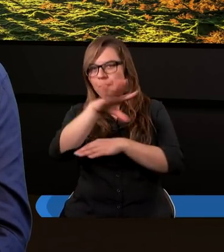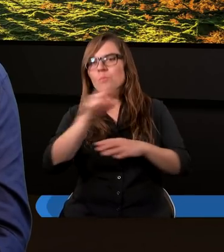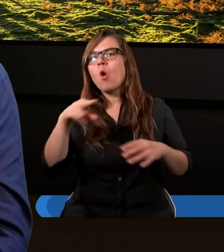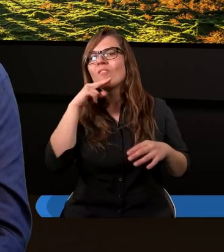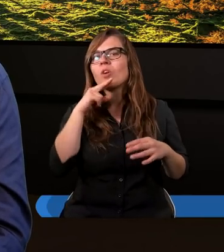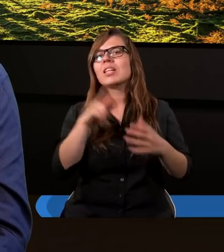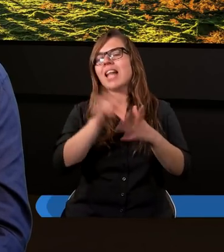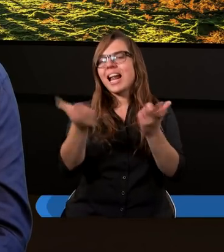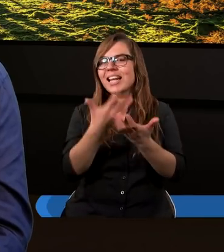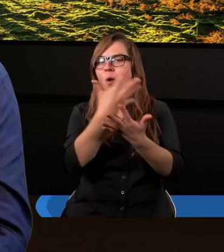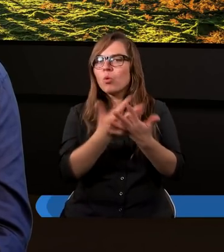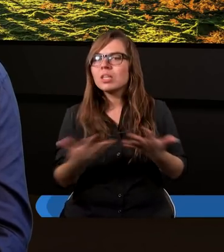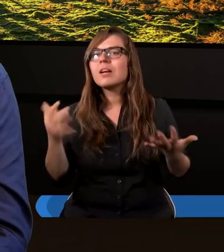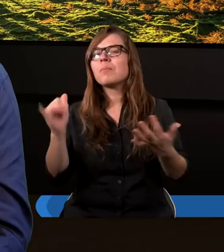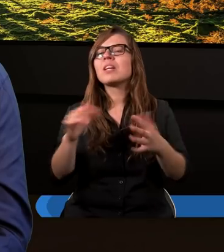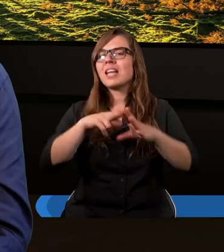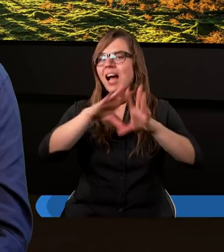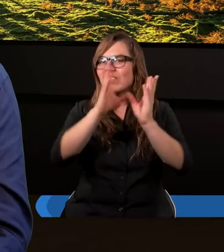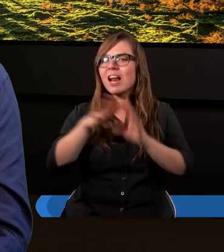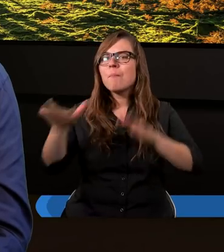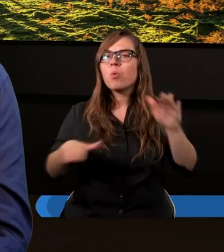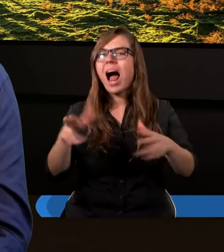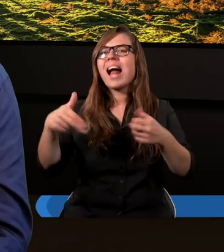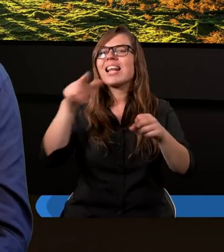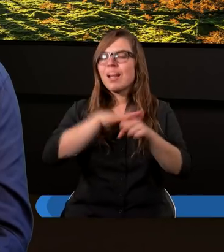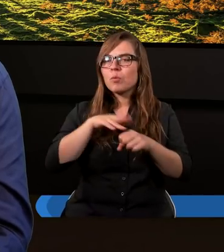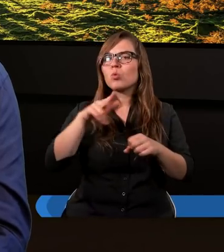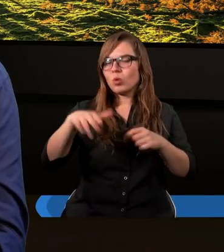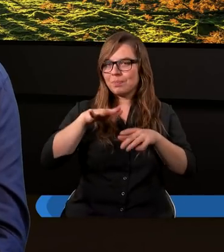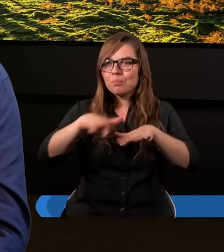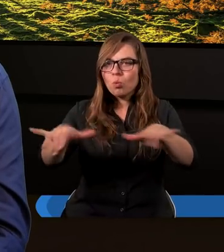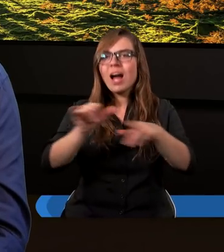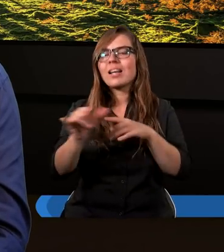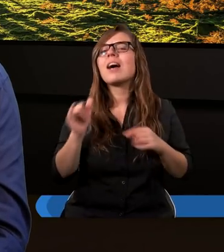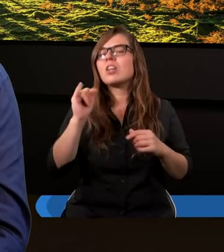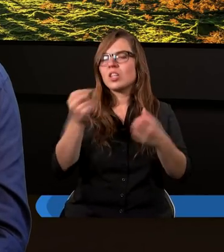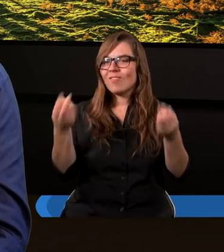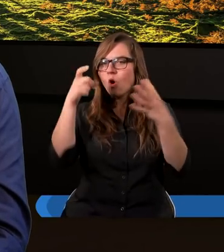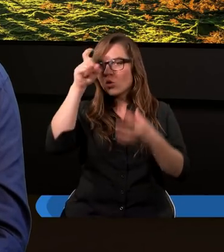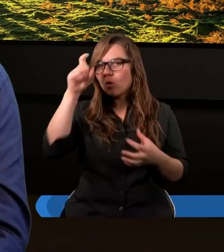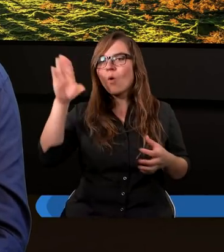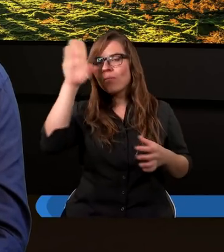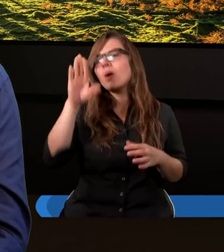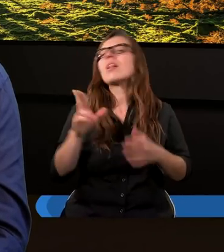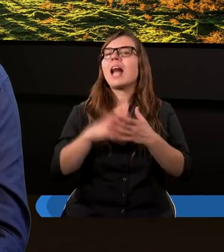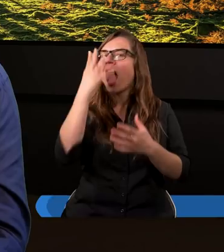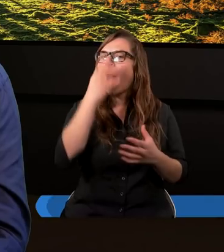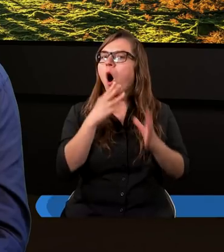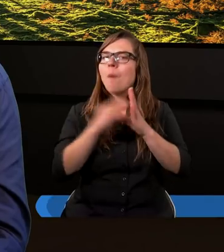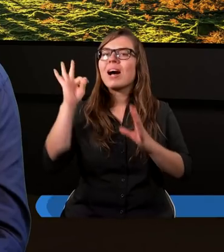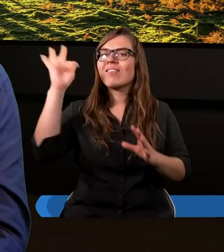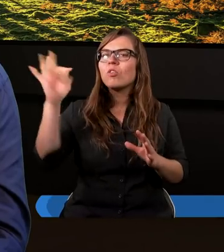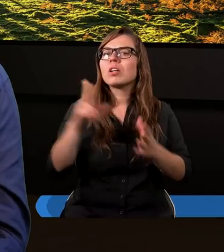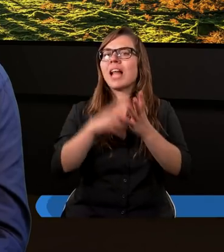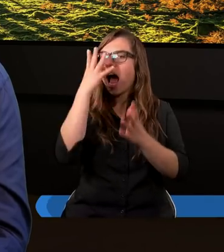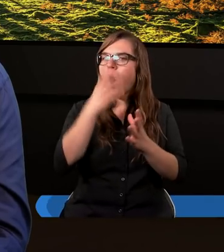nad bydłem, nad całą ziemią i nad wszelkim płazem, który po niej pełza. Stworzył więc Bóg człowieka na obraz swój, stworzył go na